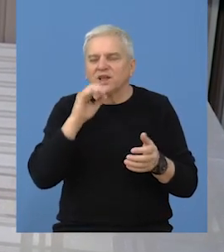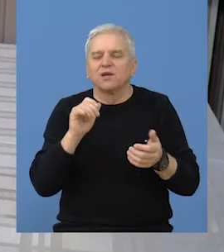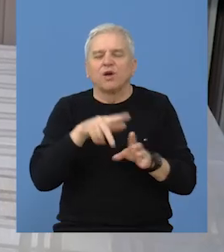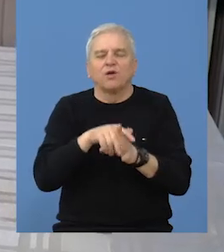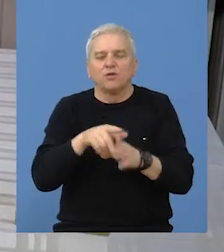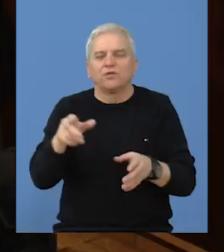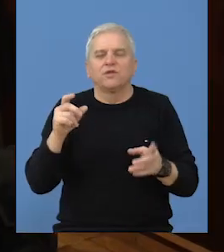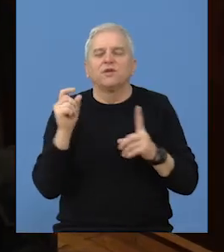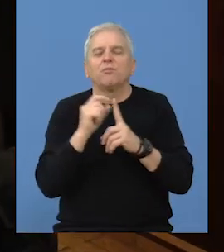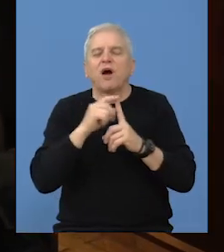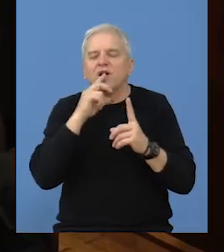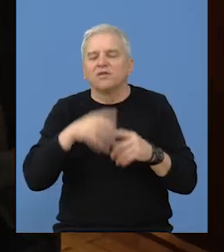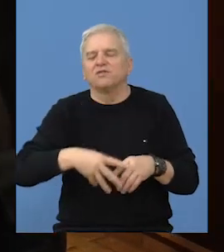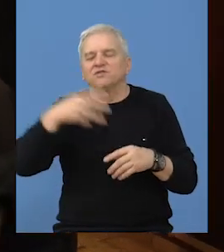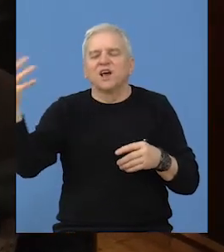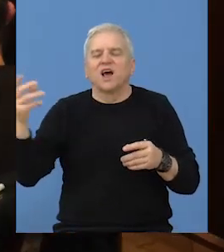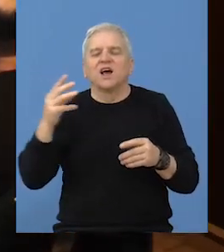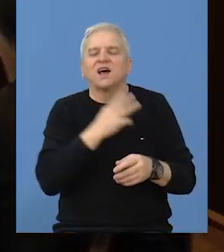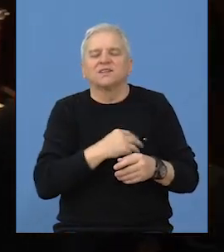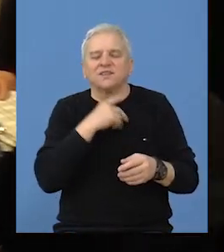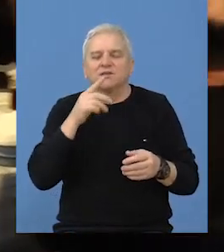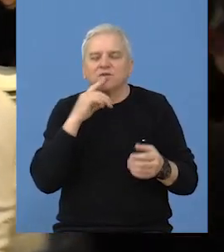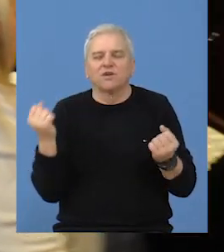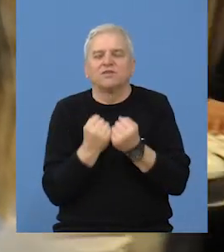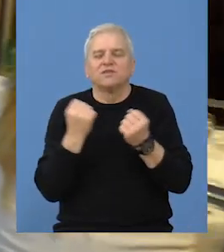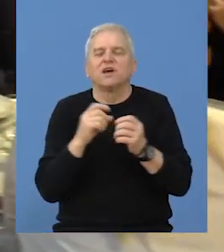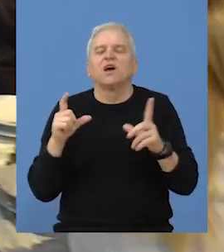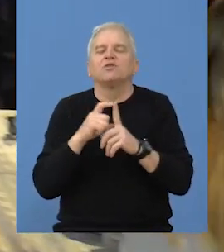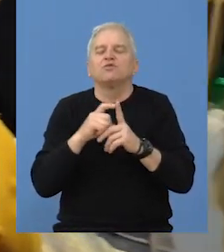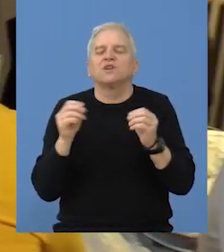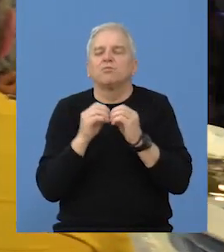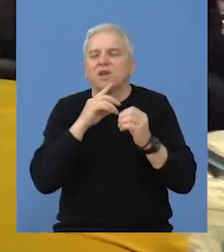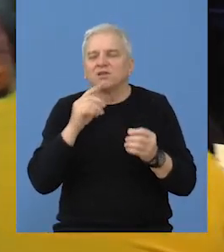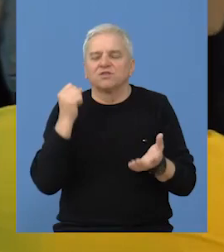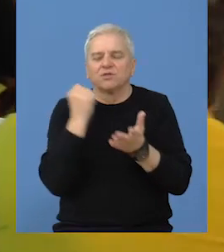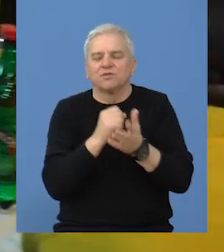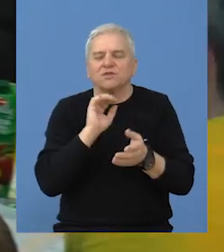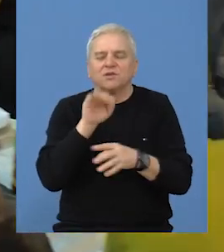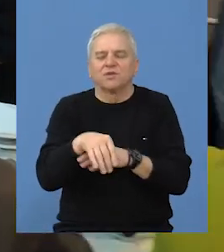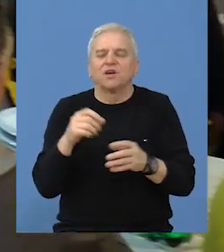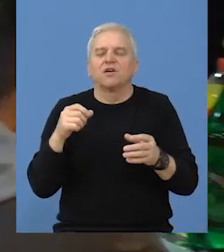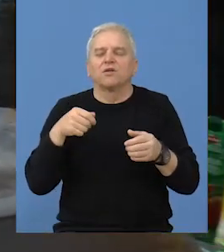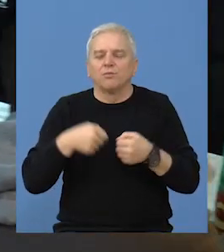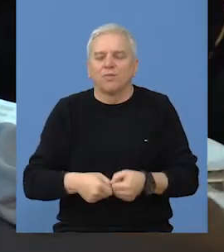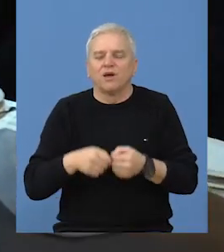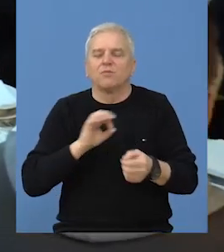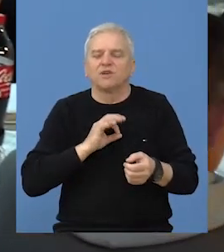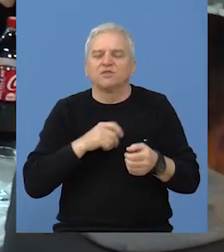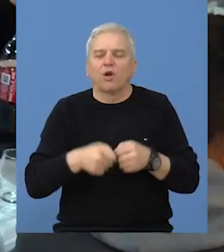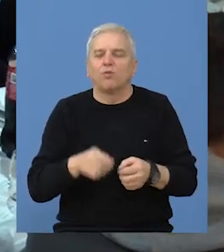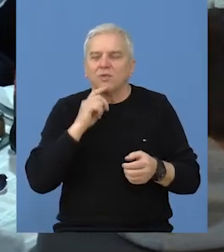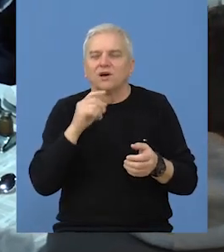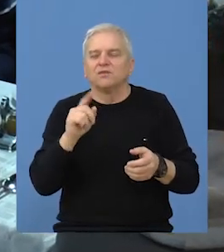Najuspešnije grlo je faun iza Zagreba koje je trenirao Dušan Blažin i koje je registrovano preko Bečejskog kluba.